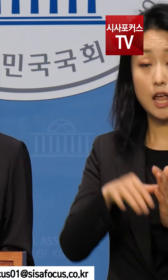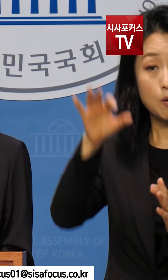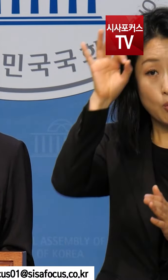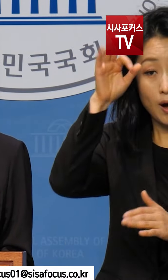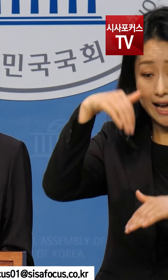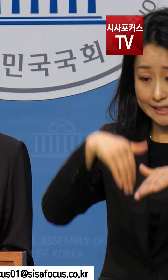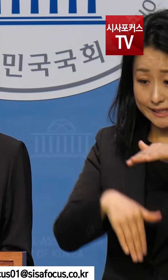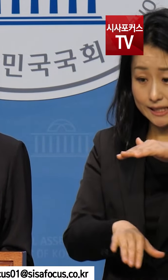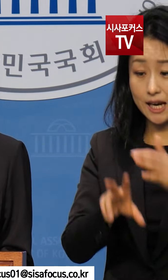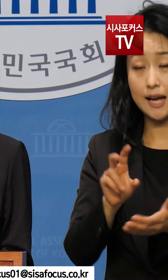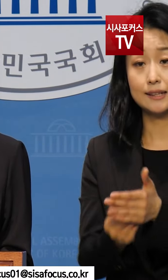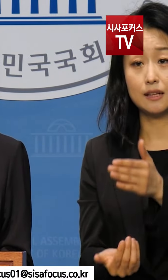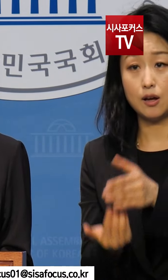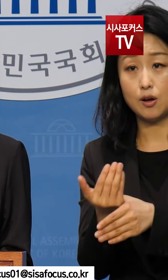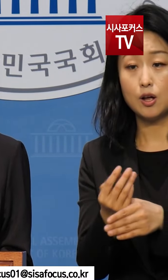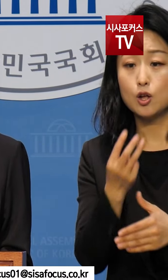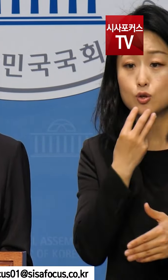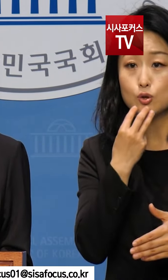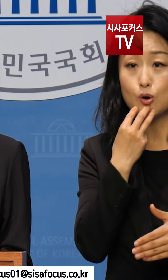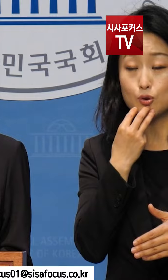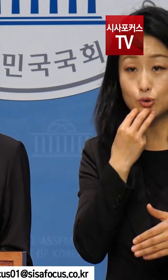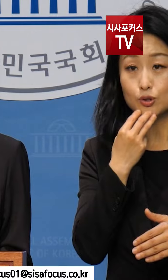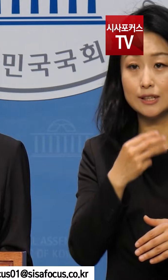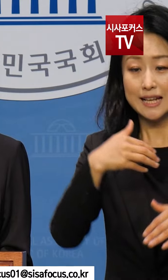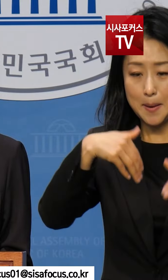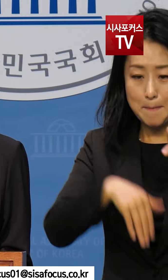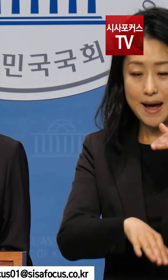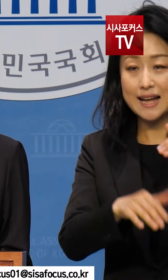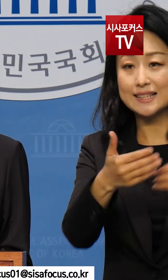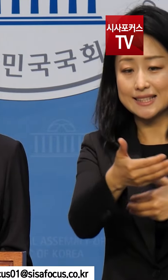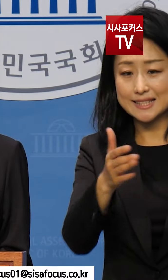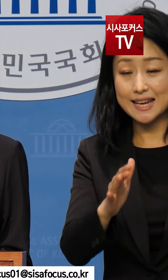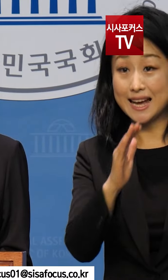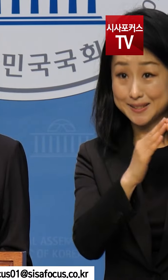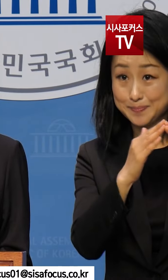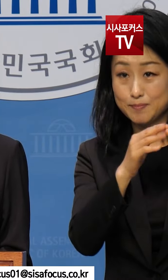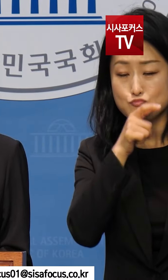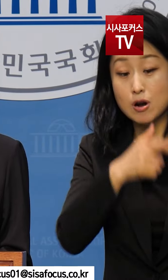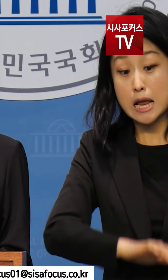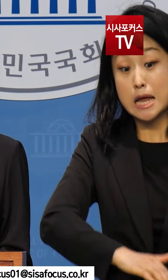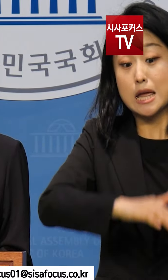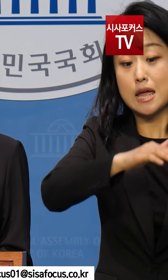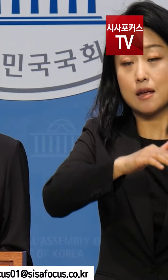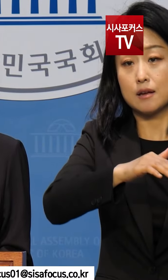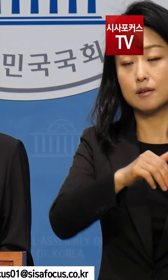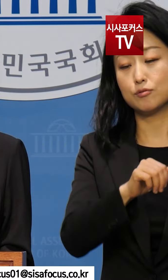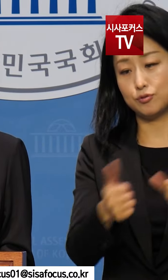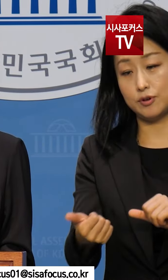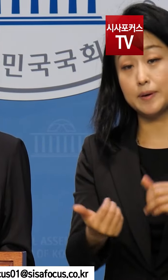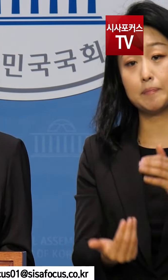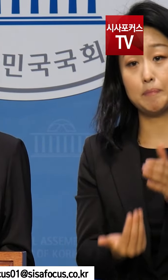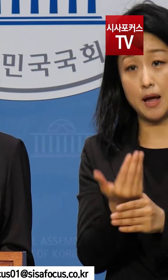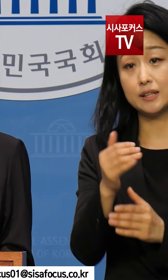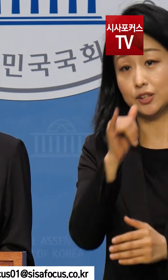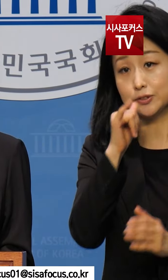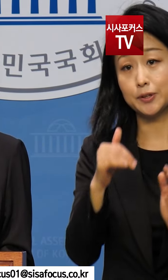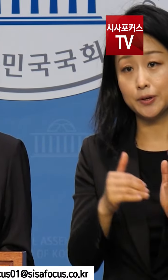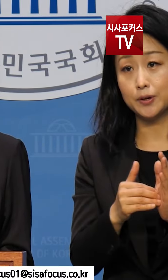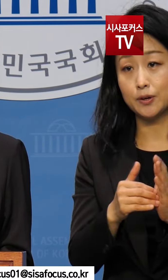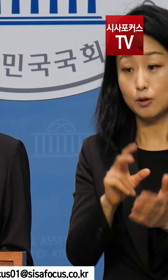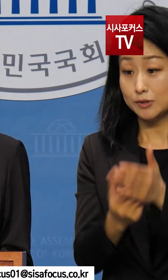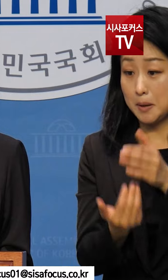지하주차장 사고, 서울 반지하 침수 등 호우로 인한 인명피해가 잇따랐습니다. 이에 대한